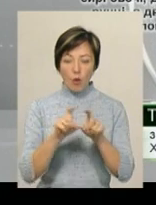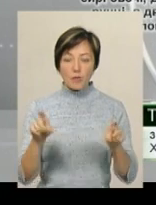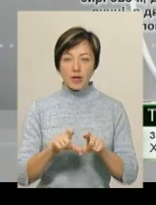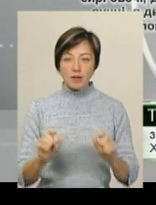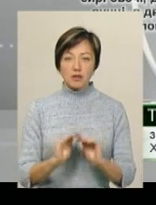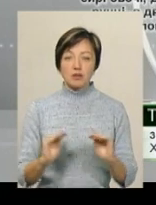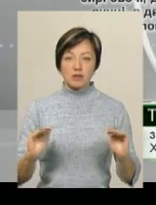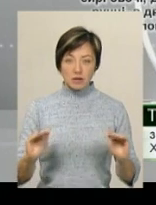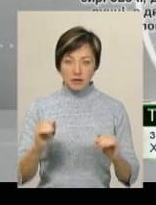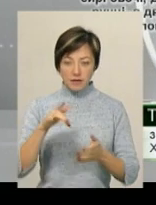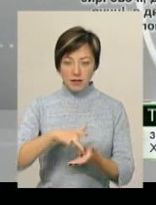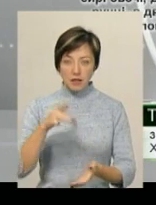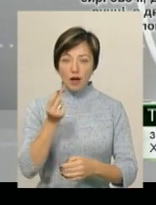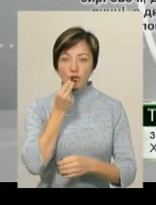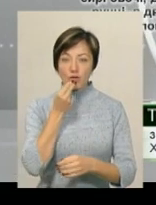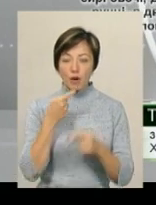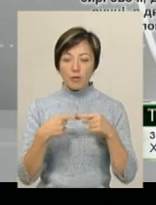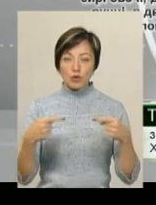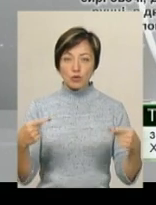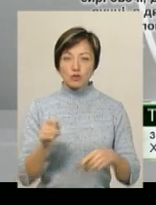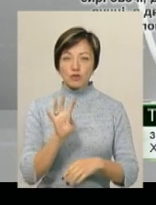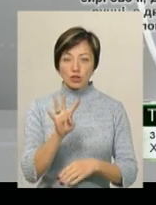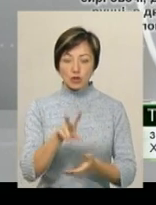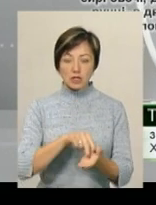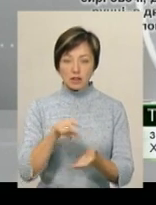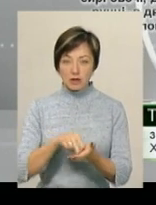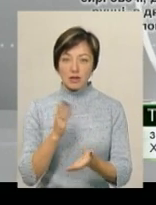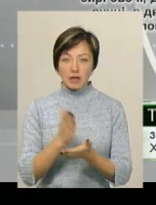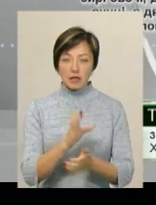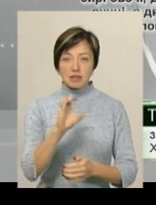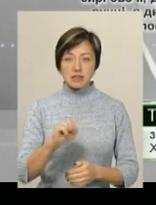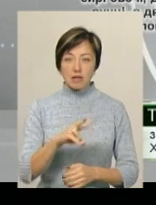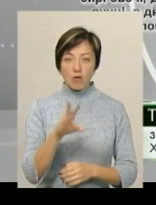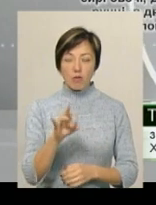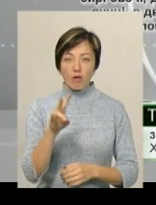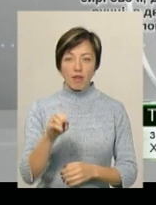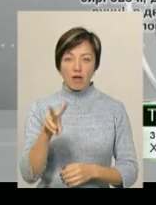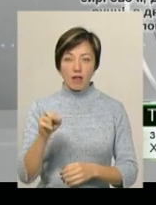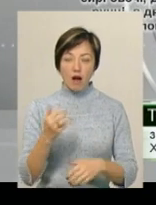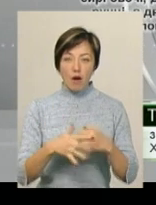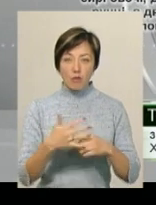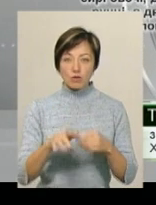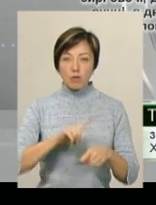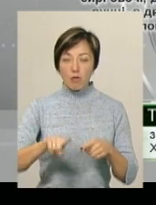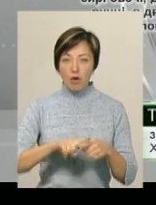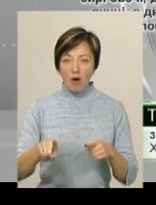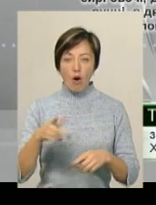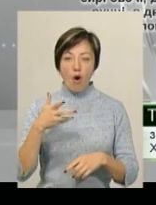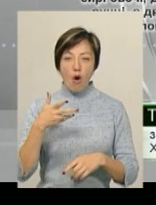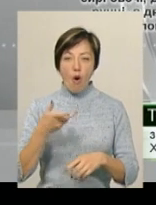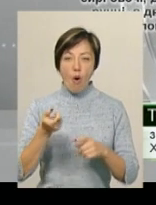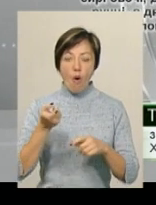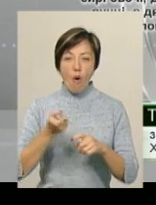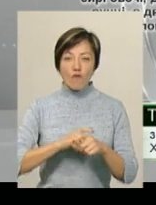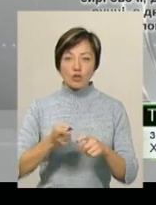дослідля у вогнищі із харчових продуктів у чотирьох зразках виділена сальмонелла ентерітідіс. Це капуста, морква, овочеве рагу,